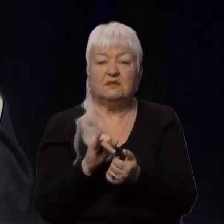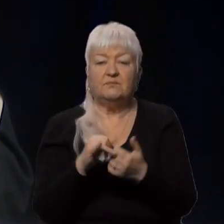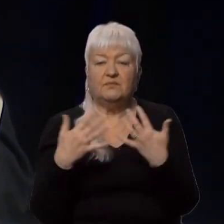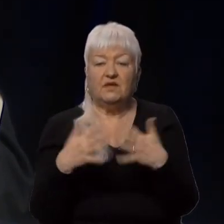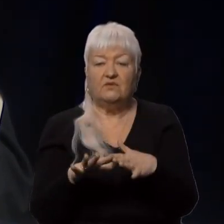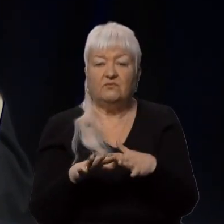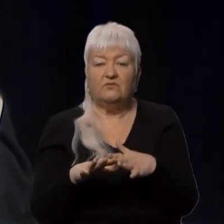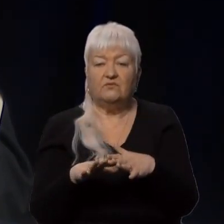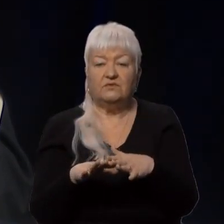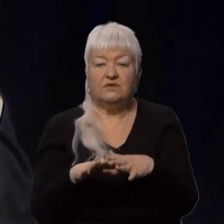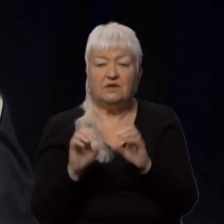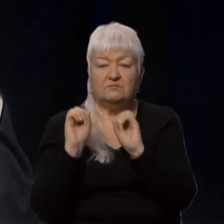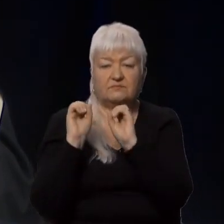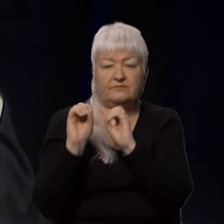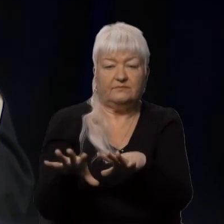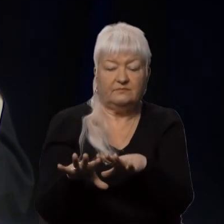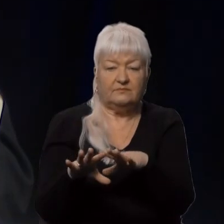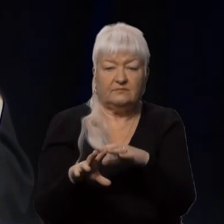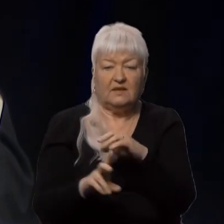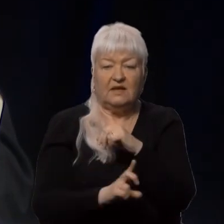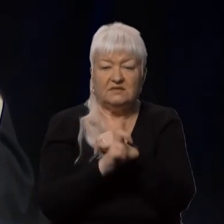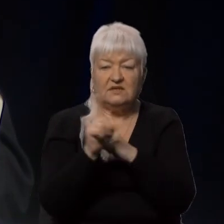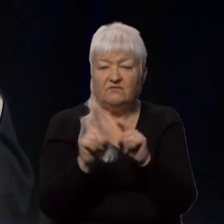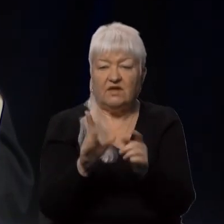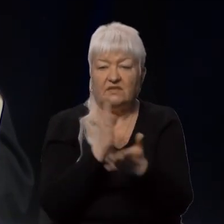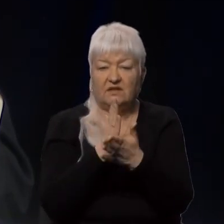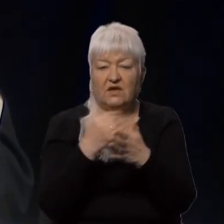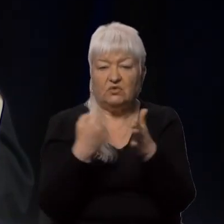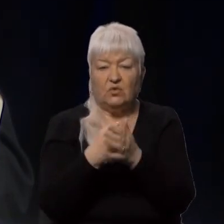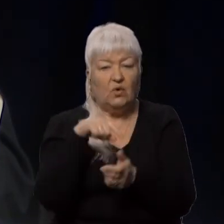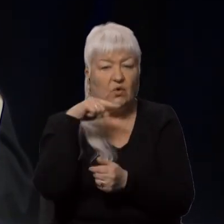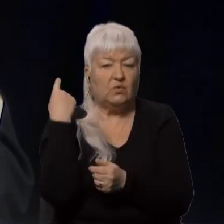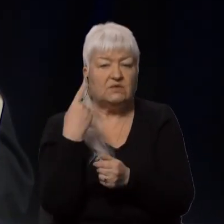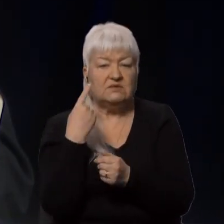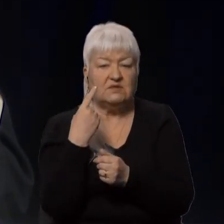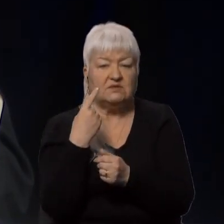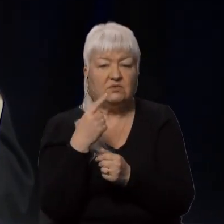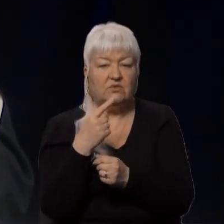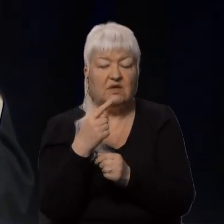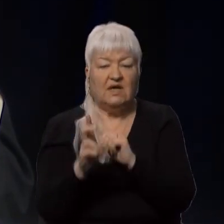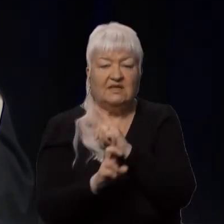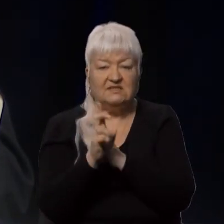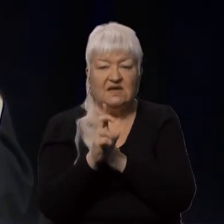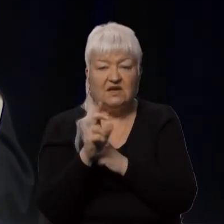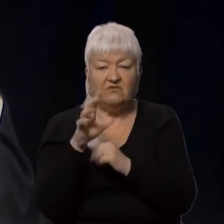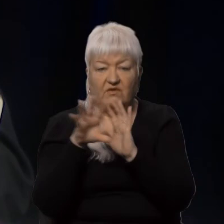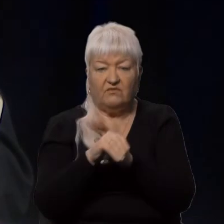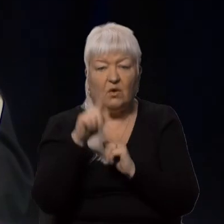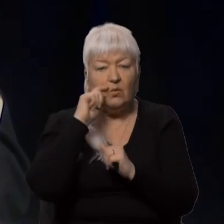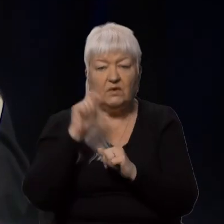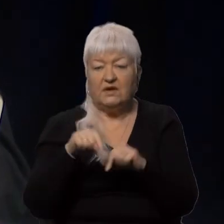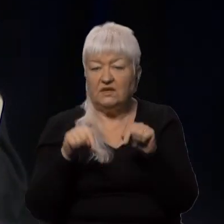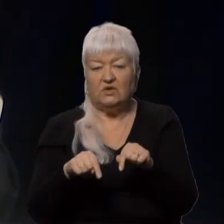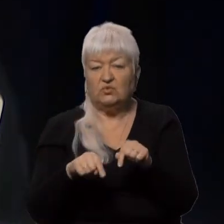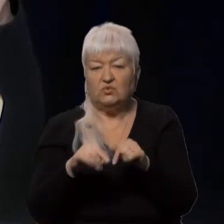покинути церкви, які належать до російської церкви в Україні, який, безумовно, тут не